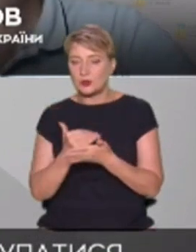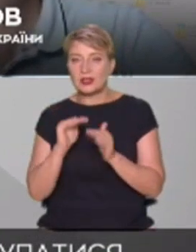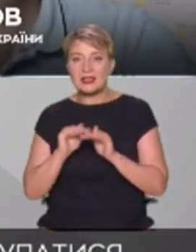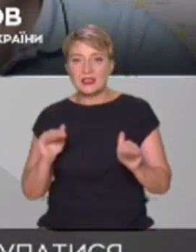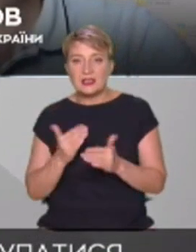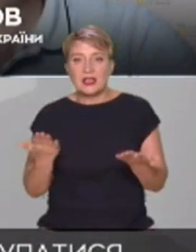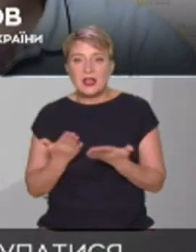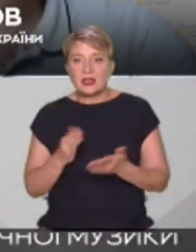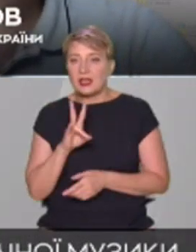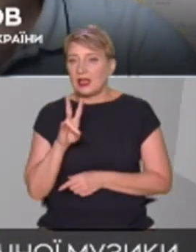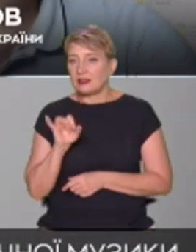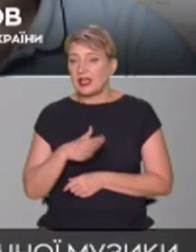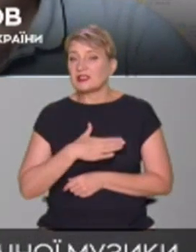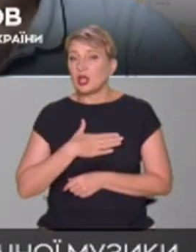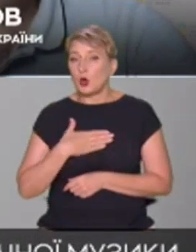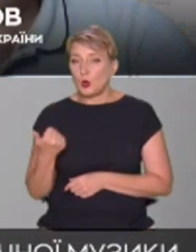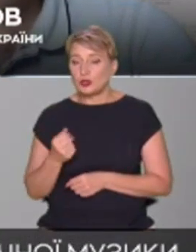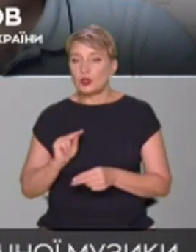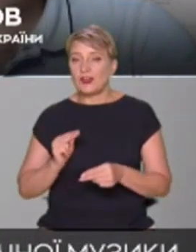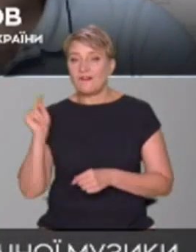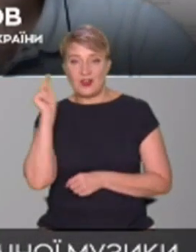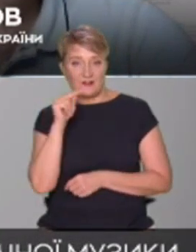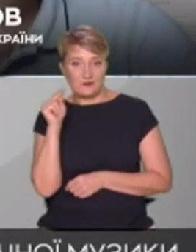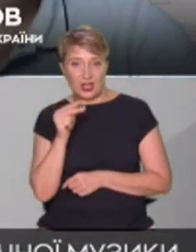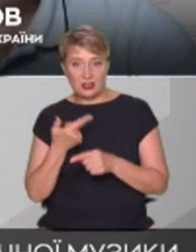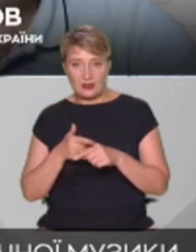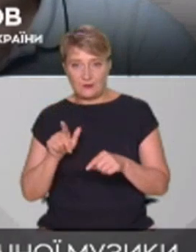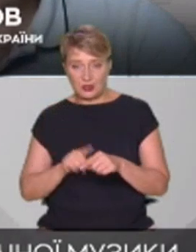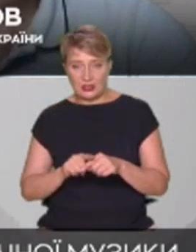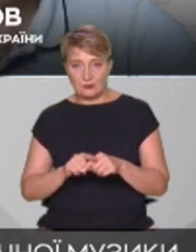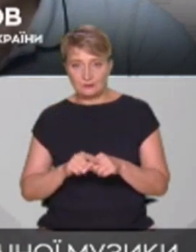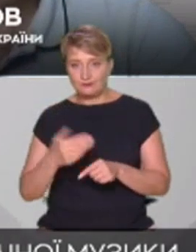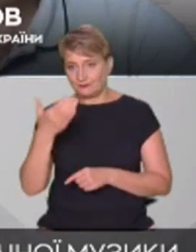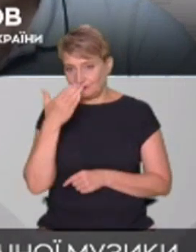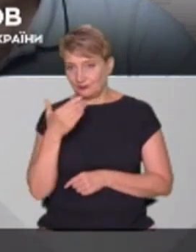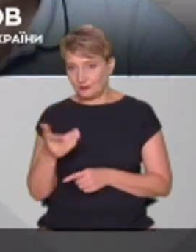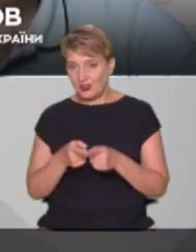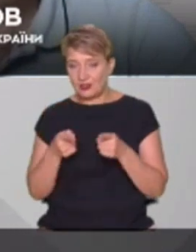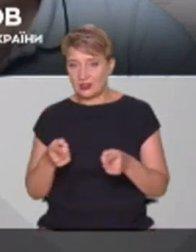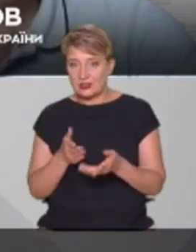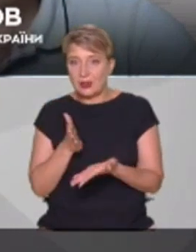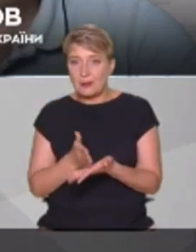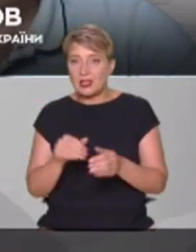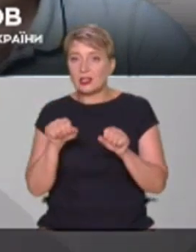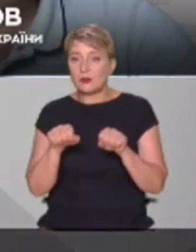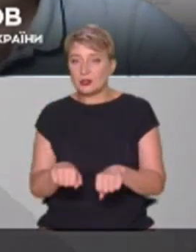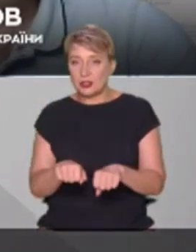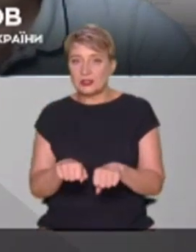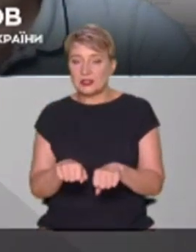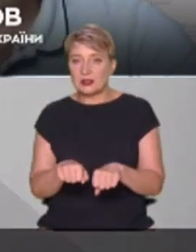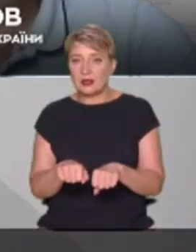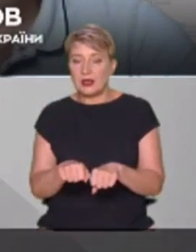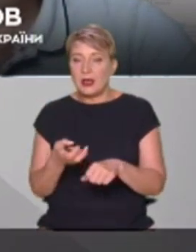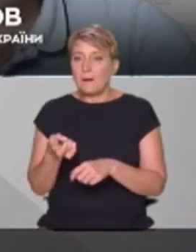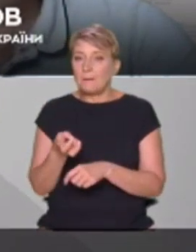захочуть вивчати цей факультатив, вони мали можливість пройти там або на другий урок,